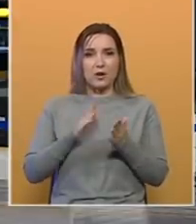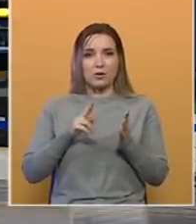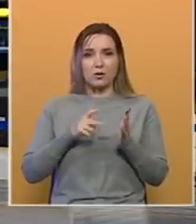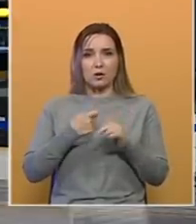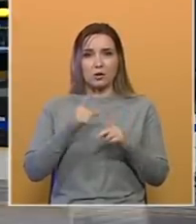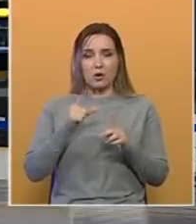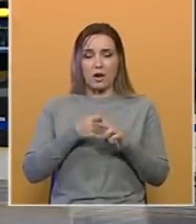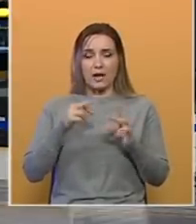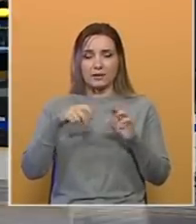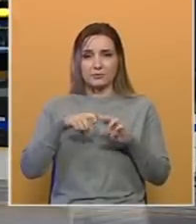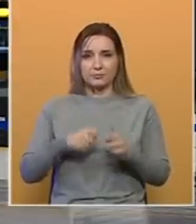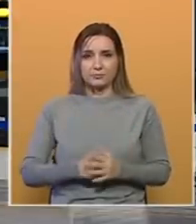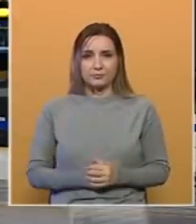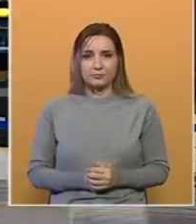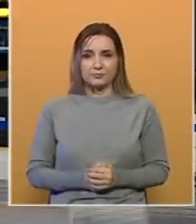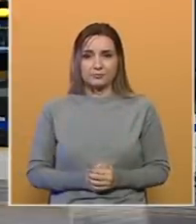kolak.